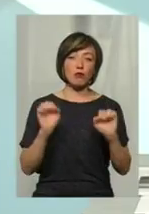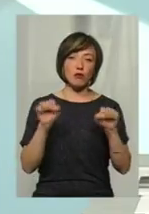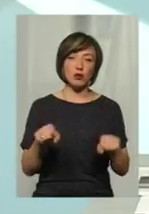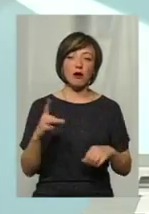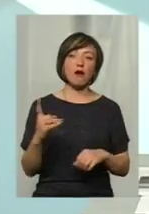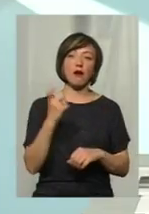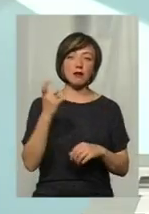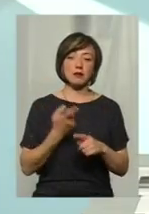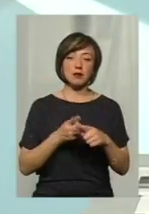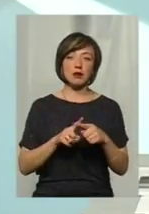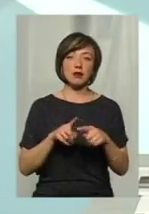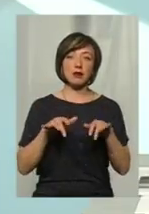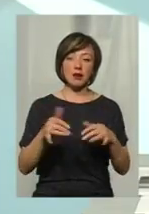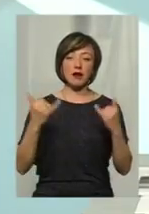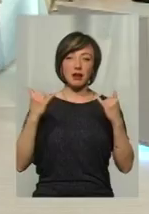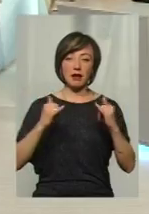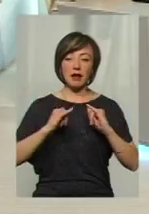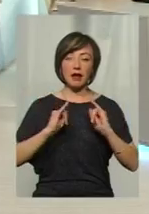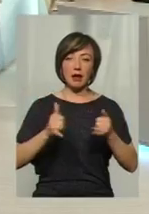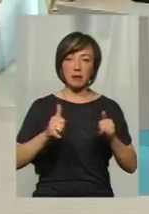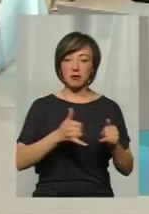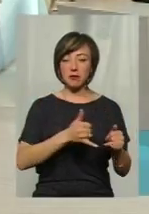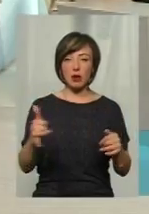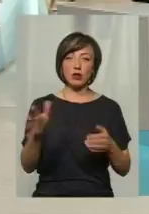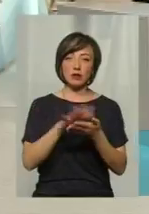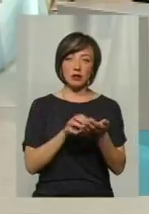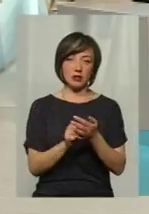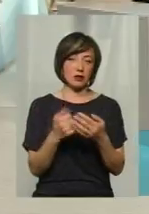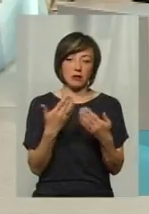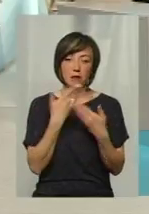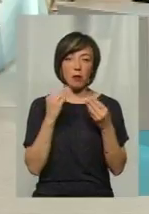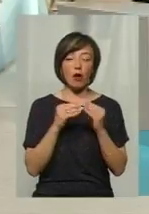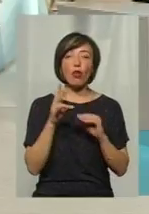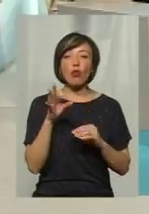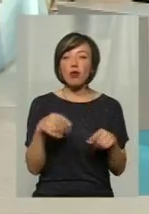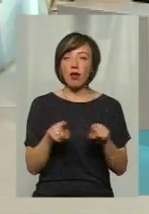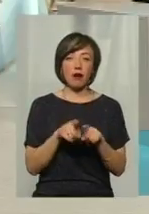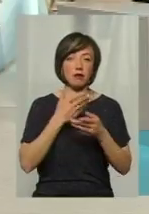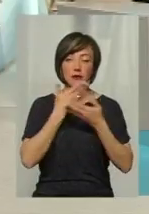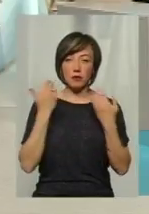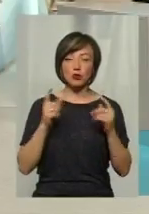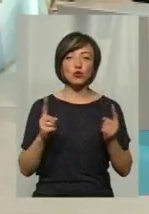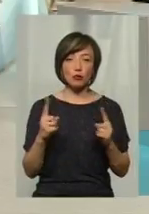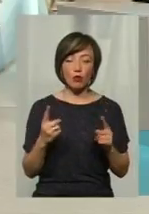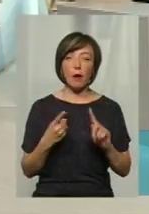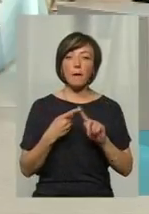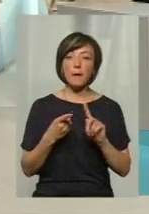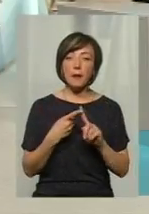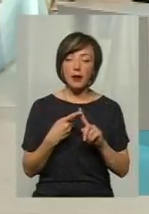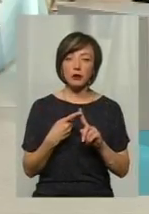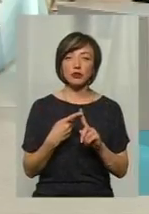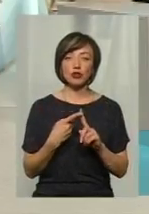одноразово якийсь там чудо-гербіцит, і він б знищив, і ми б не мали цієї проблеми. Але так не буває. Чому? В першу чергу,